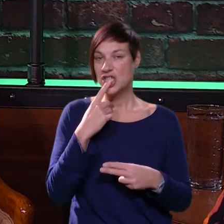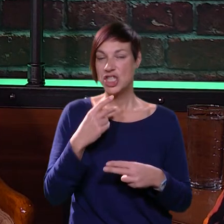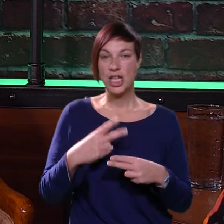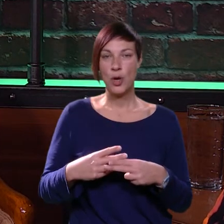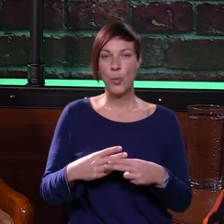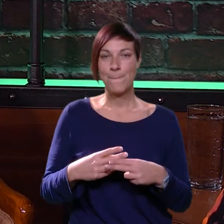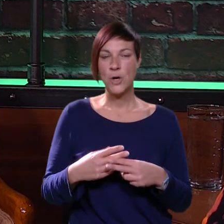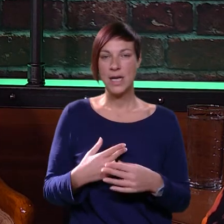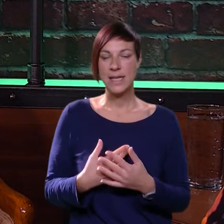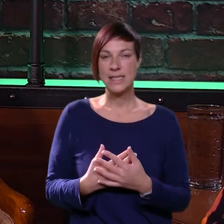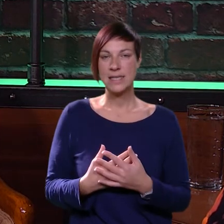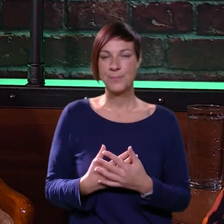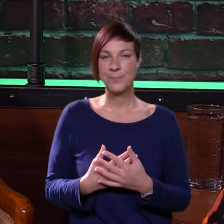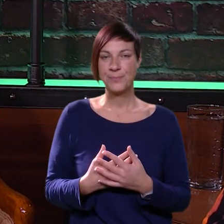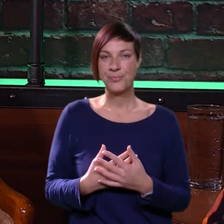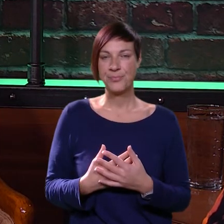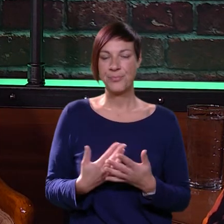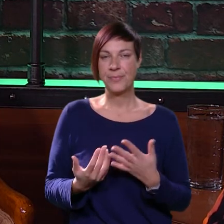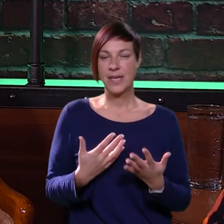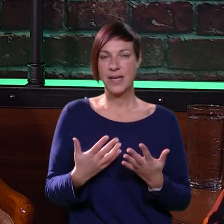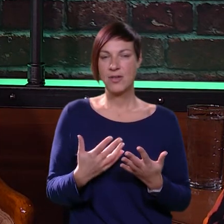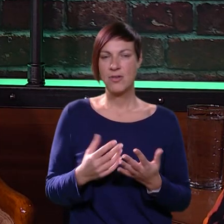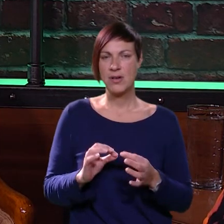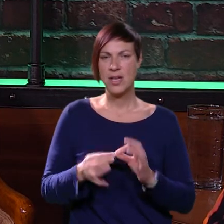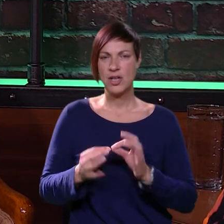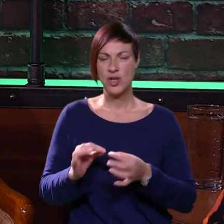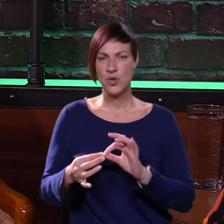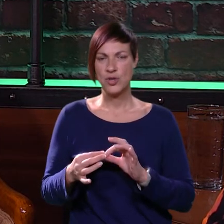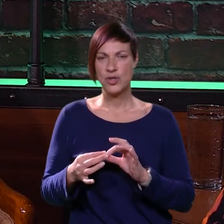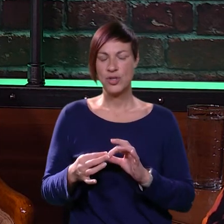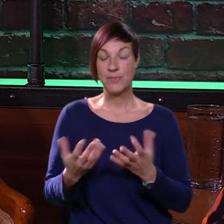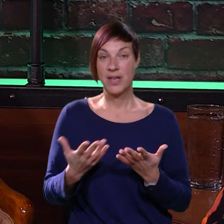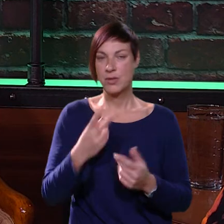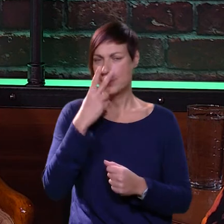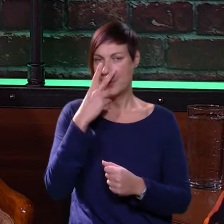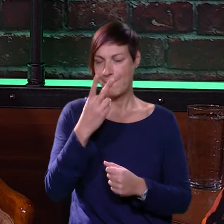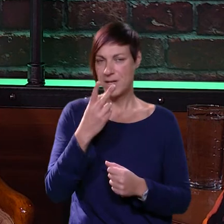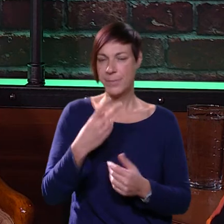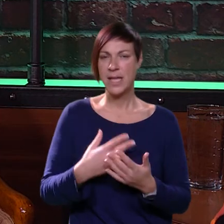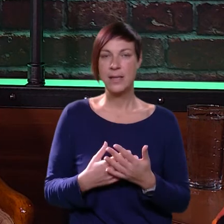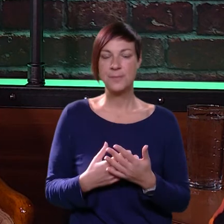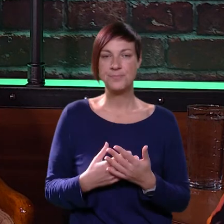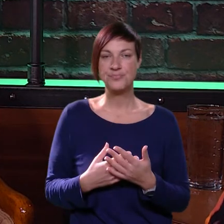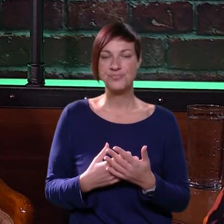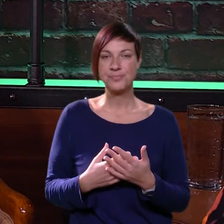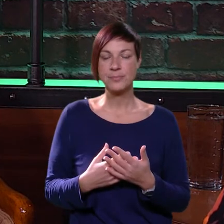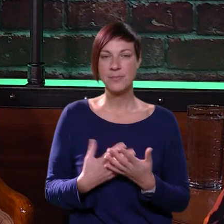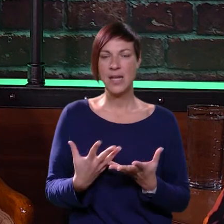bolesti, pošto, kako je ona non-stop, kako smo to primijetili u stvori,